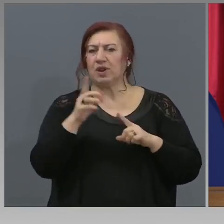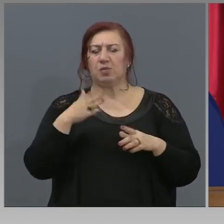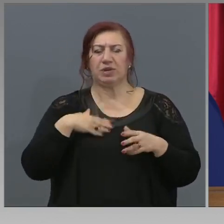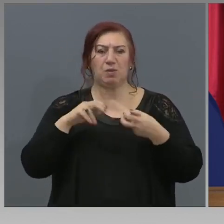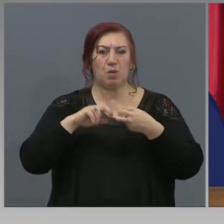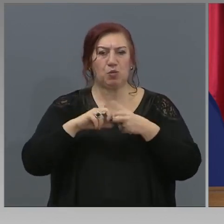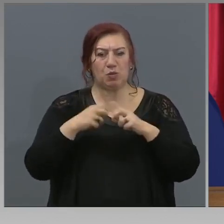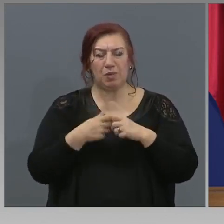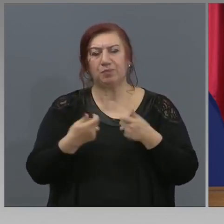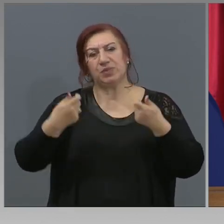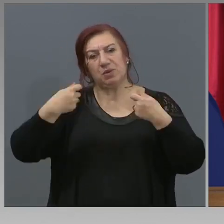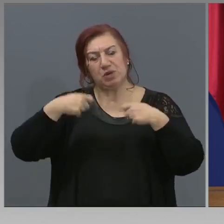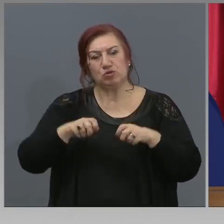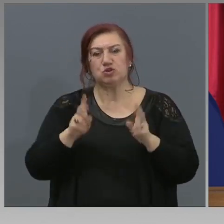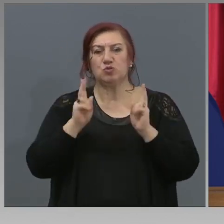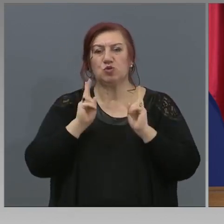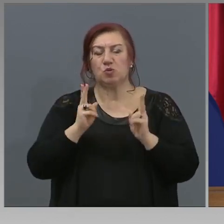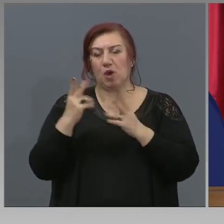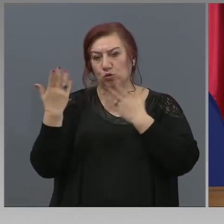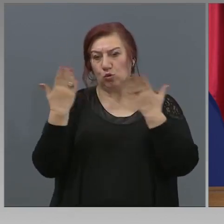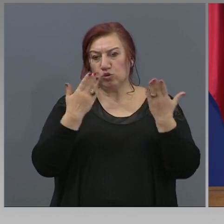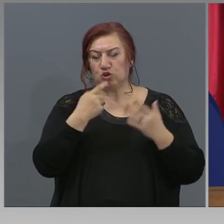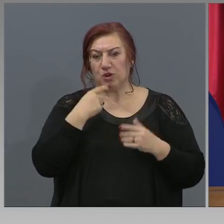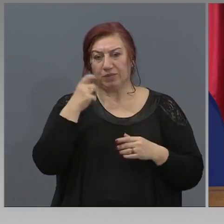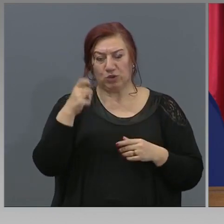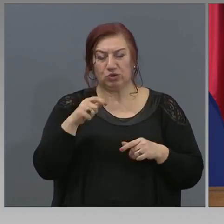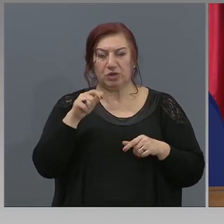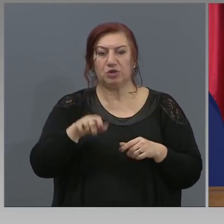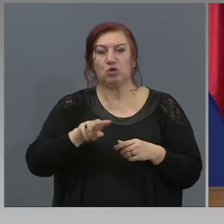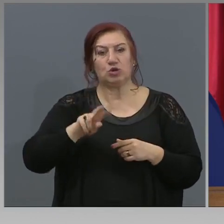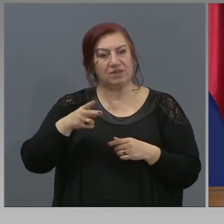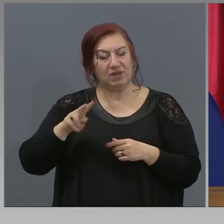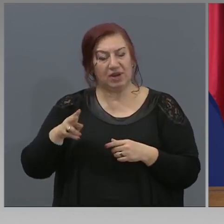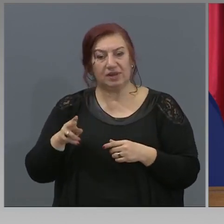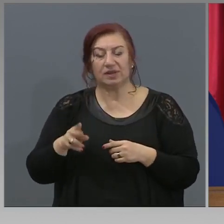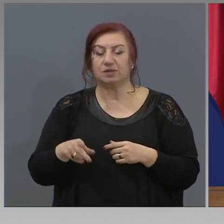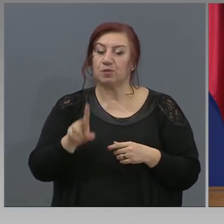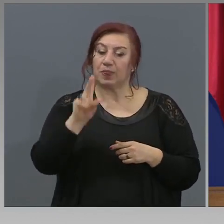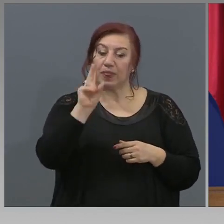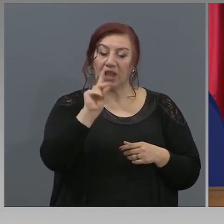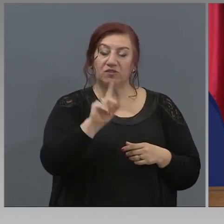приключим нормално учебната година при този вариант. Другия въпрос за удължаването.